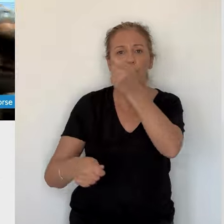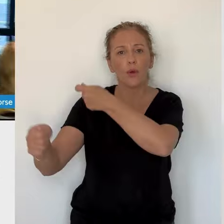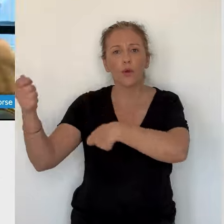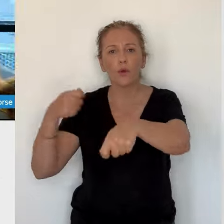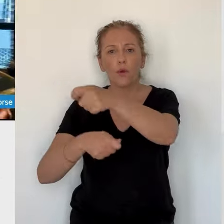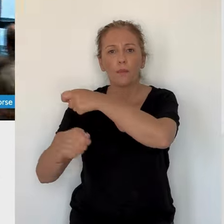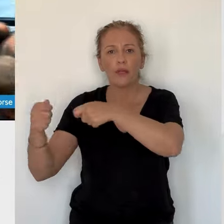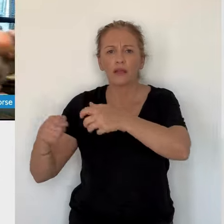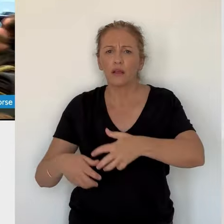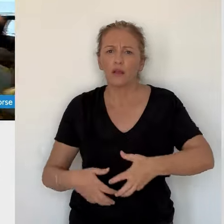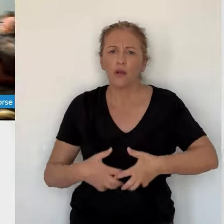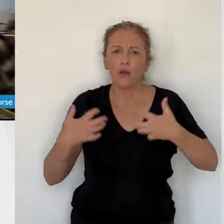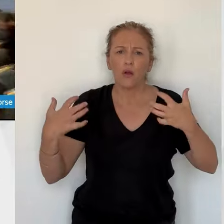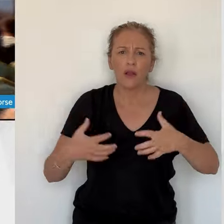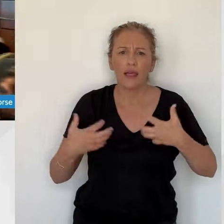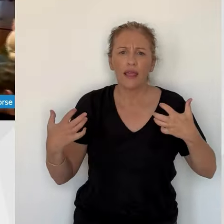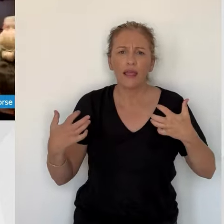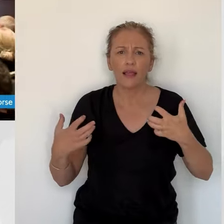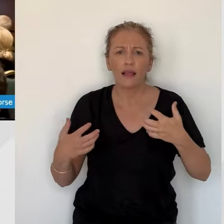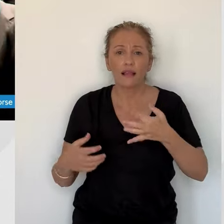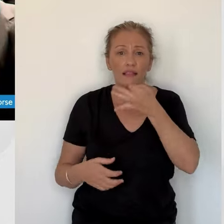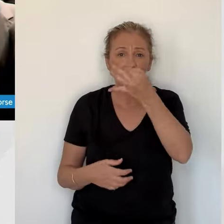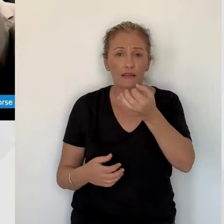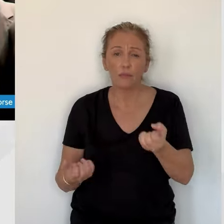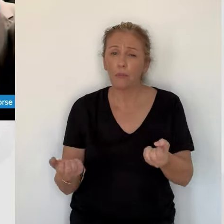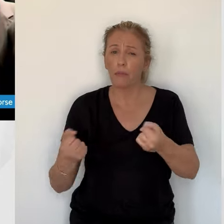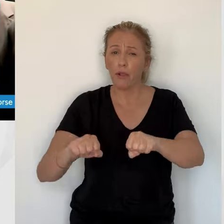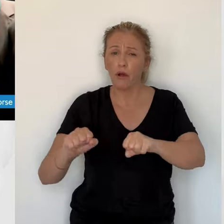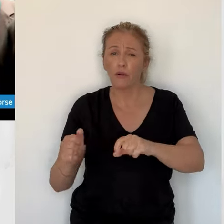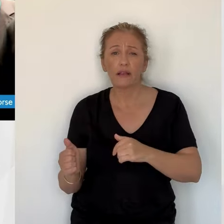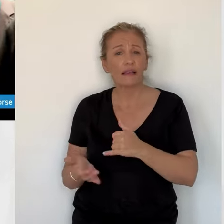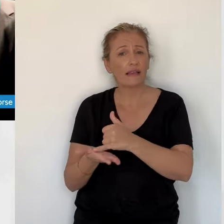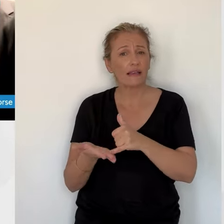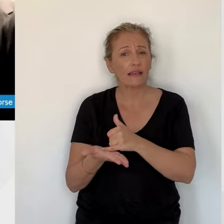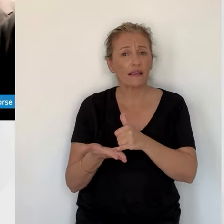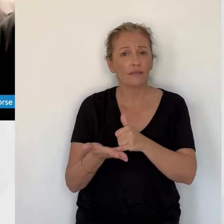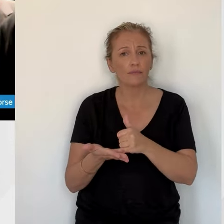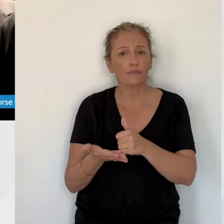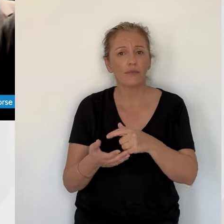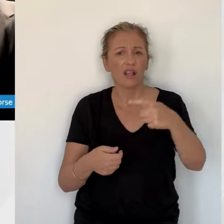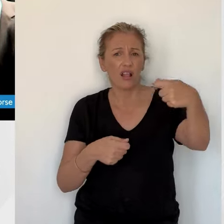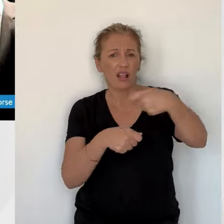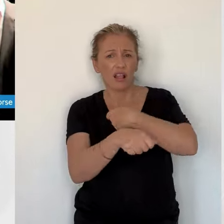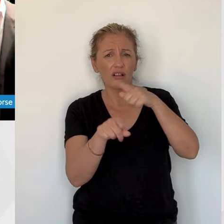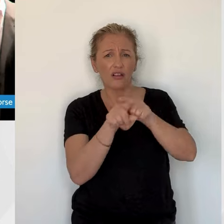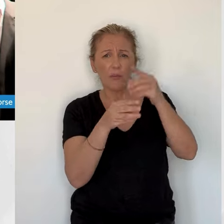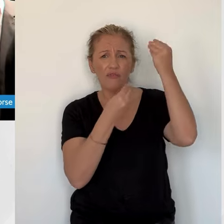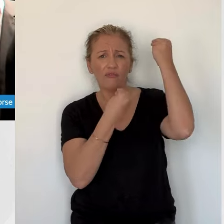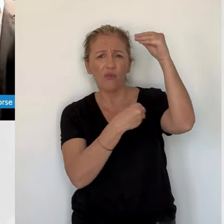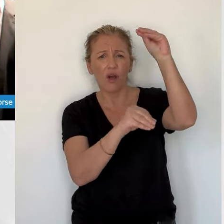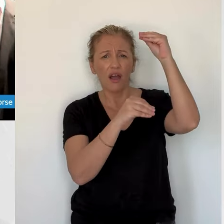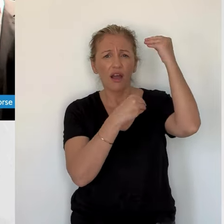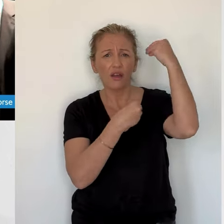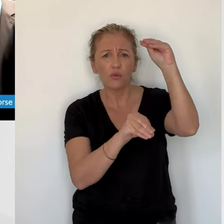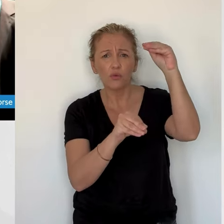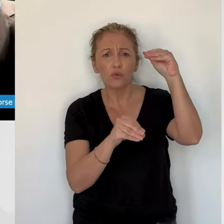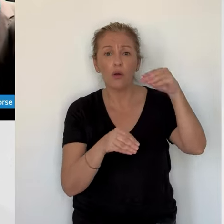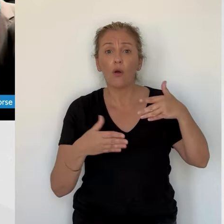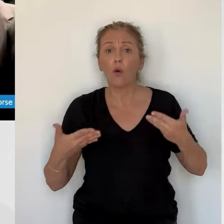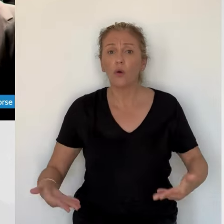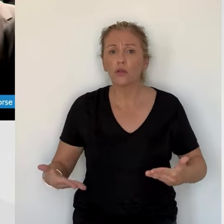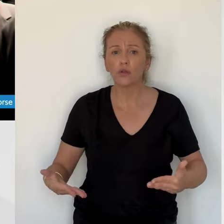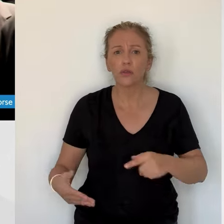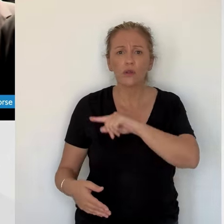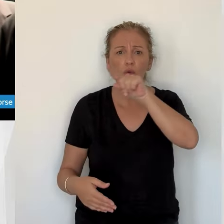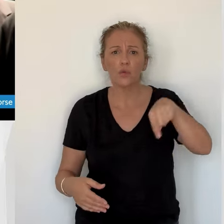est en colère, menace de bloquer l'île. On nous prend pour des voyous. On nous prend pour des voyous. Alors qu'aujourd'hui, on